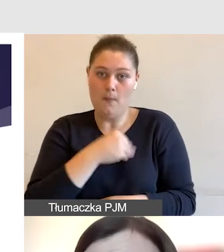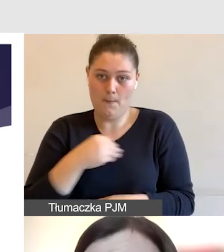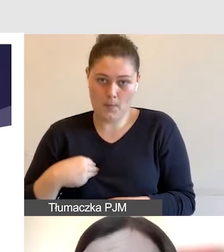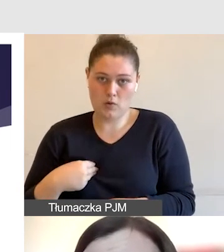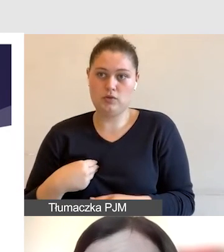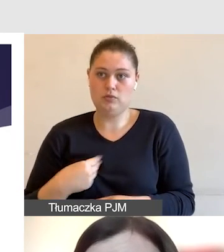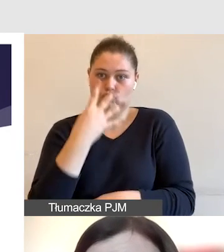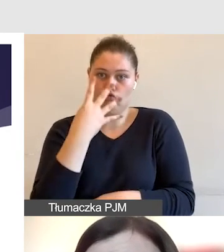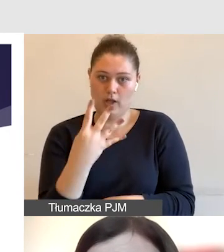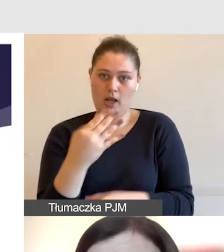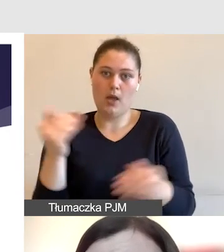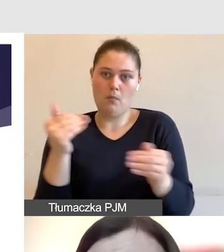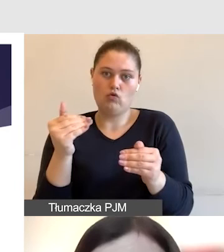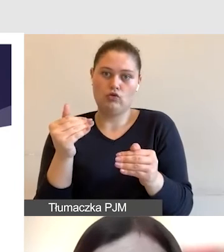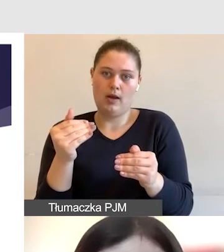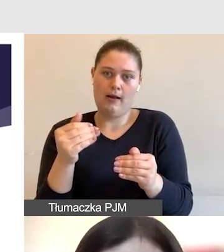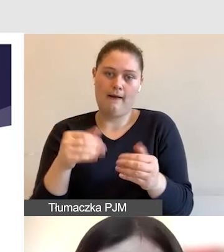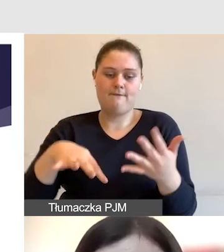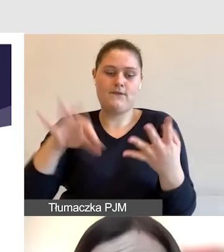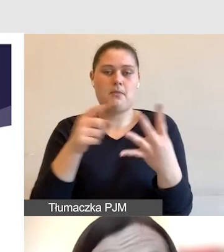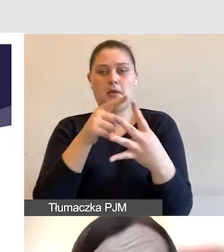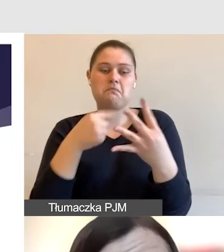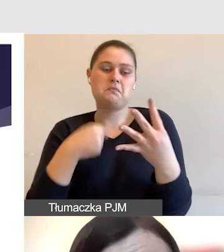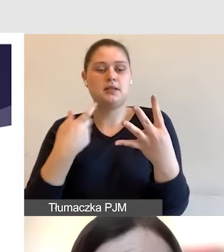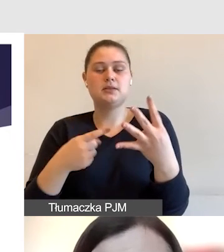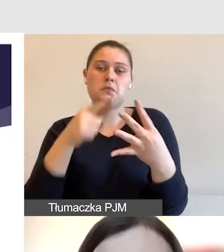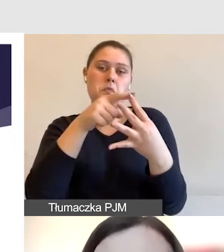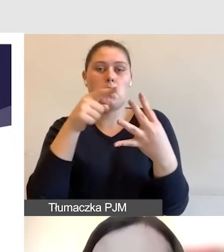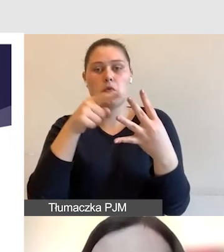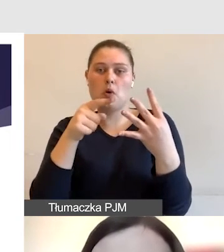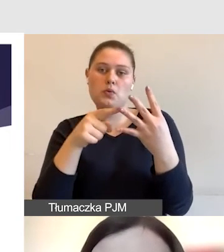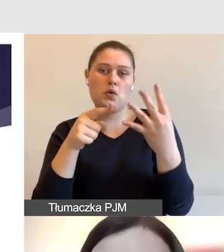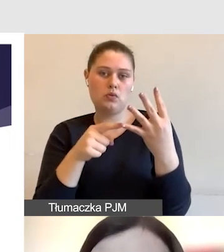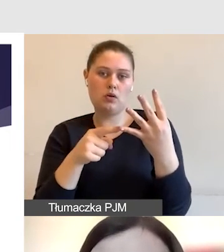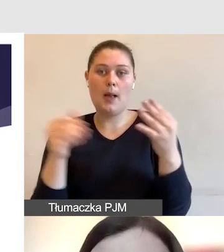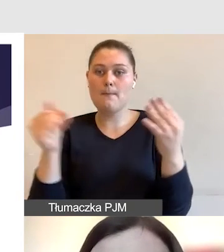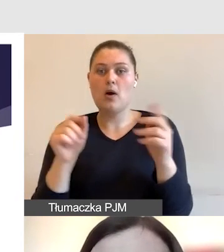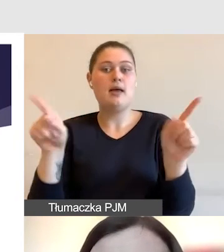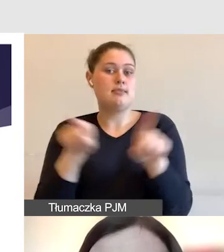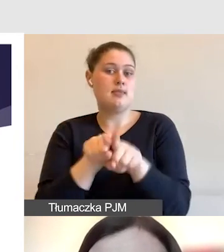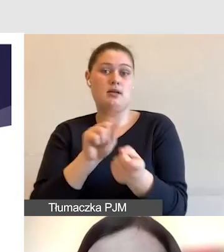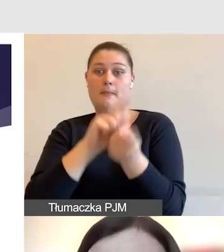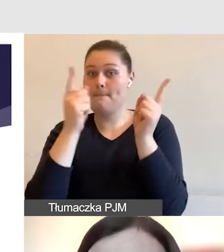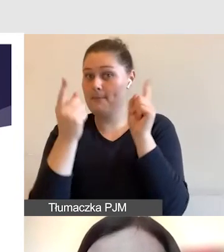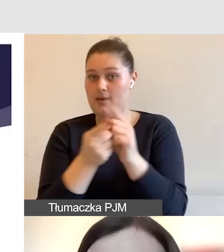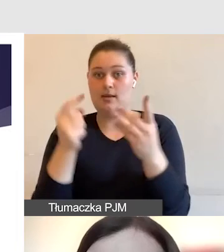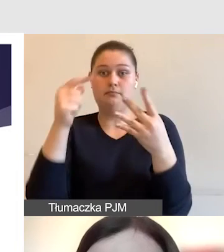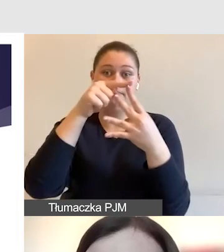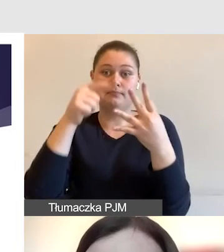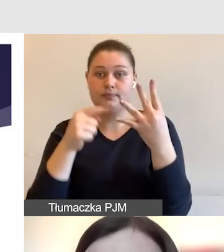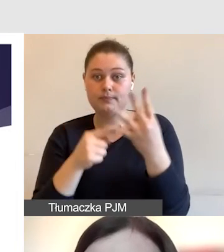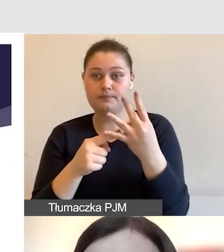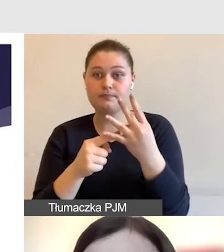językami uczestnik mógł się przełączać. Co ciekawe, na hebrajski i na niemiecki